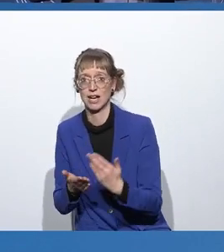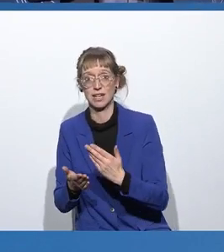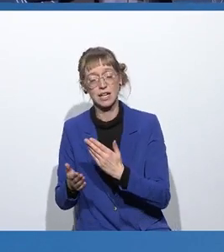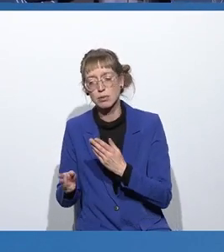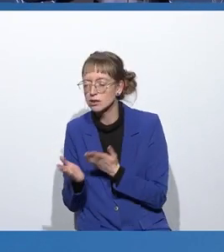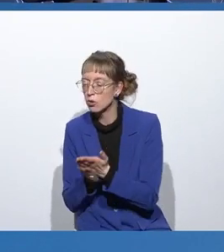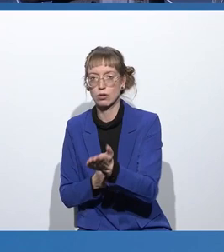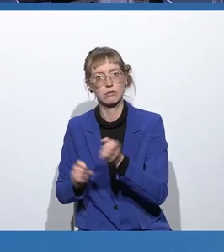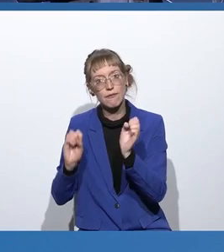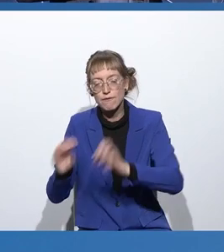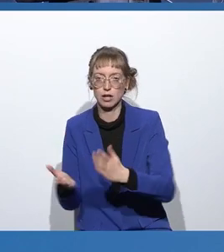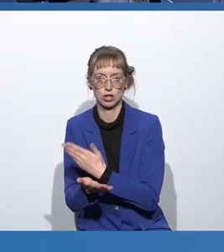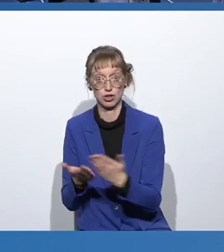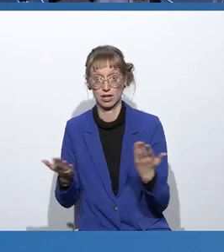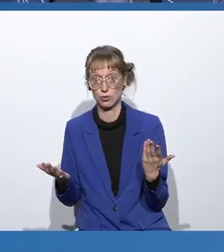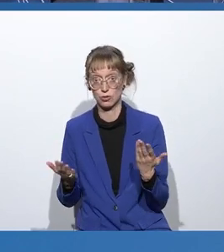falsch entscheidet.